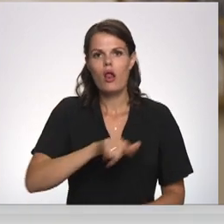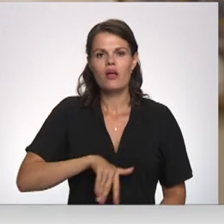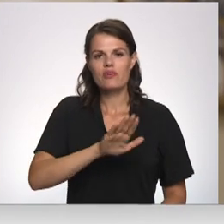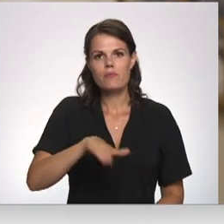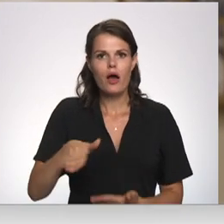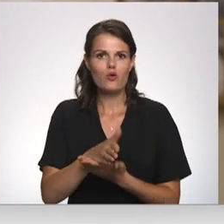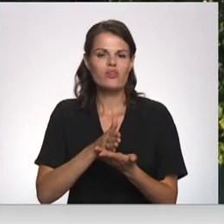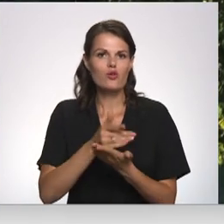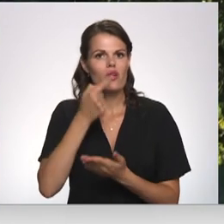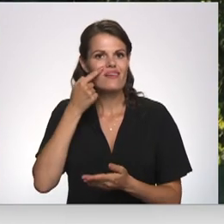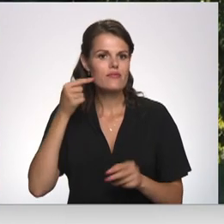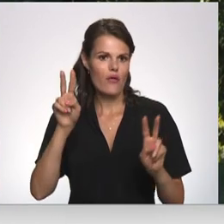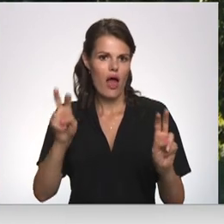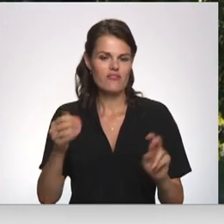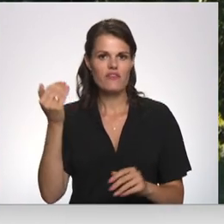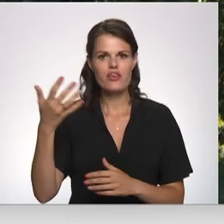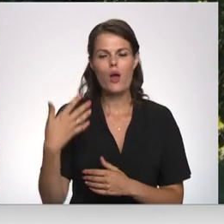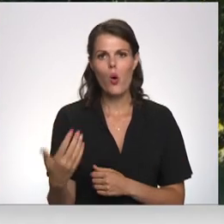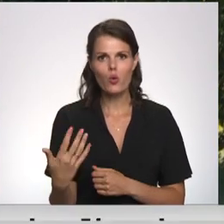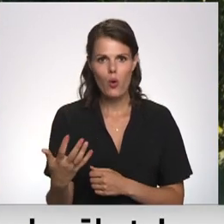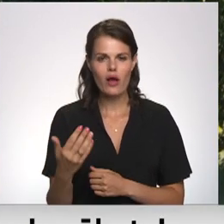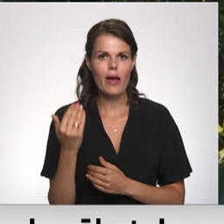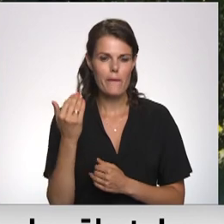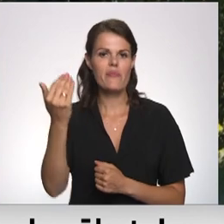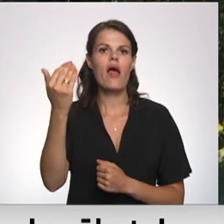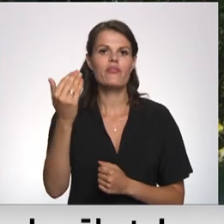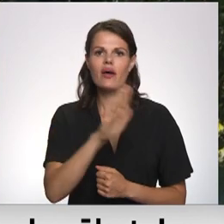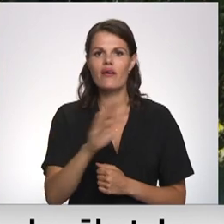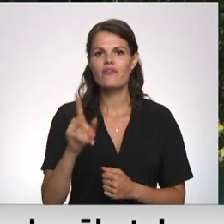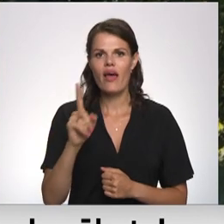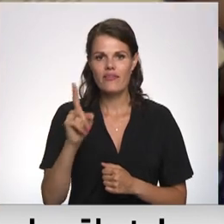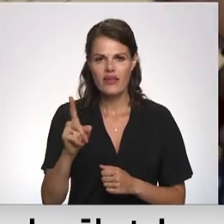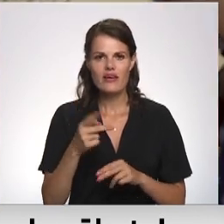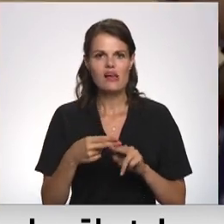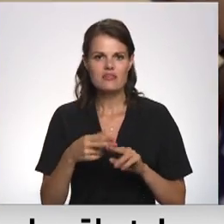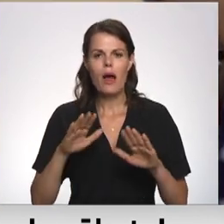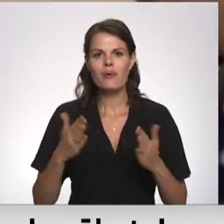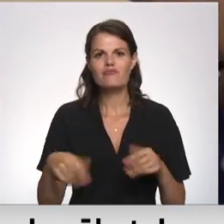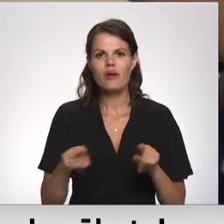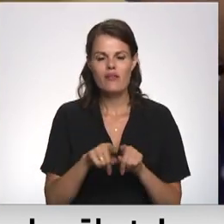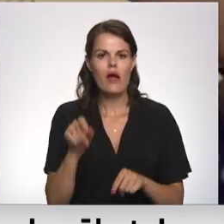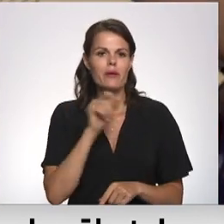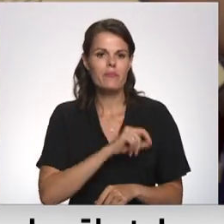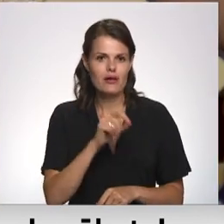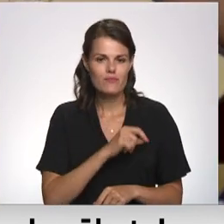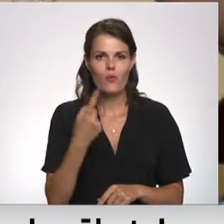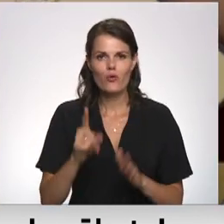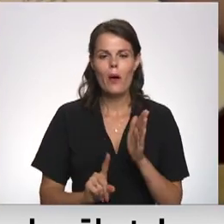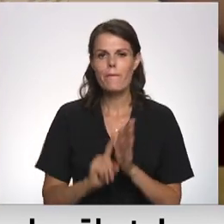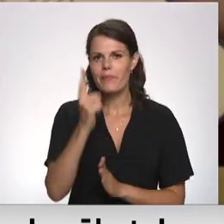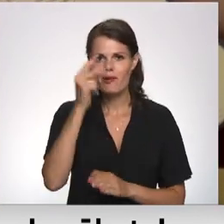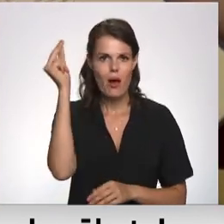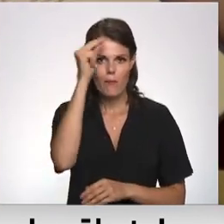ķiruģijas tēvs. Tad viņa rokai pieder ne tikai skalpelis, bet arī pilspalva, jo pirmā